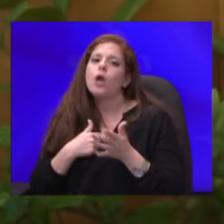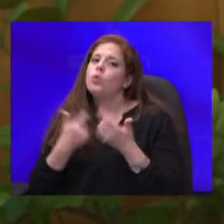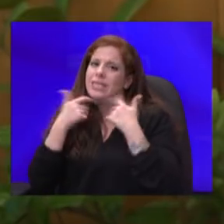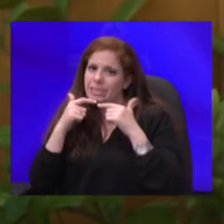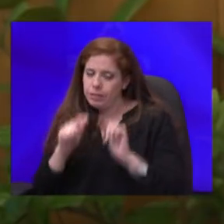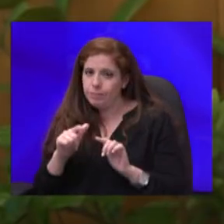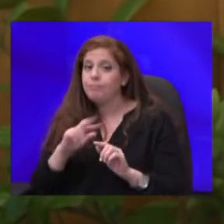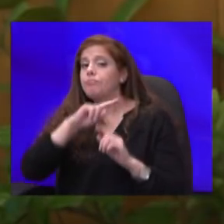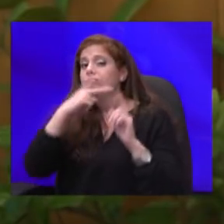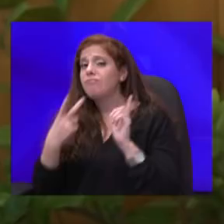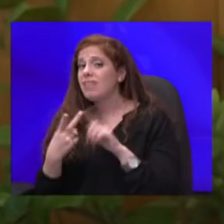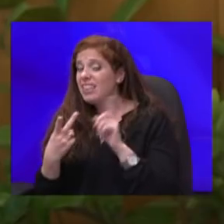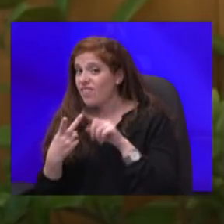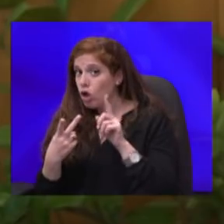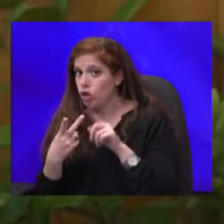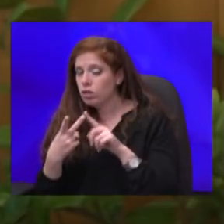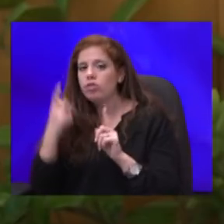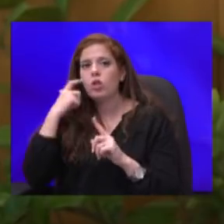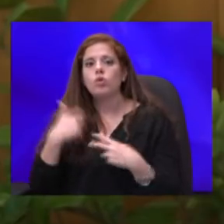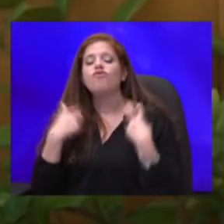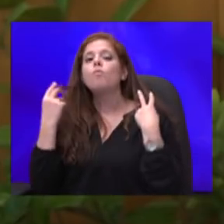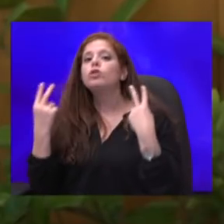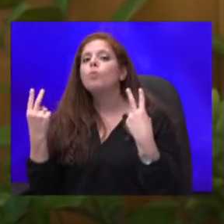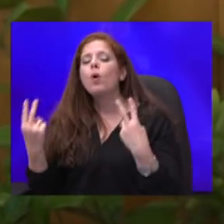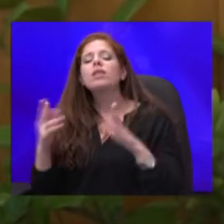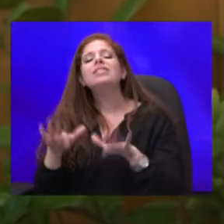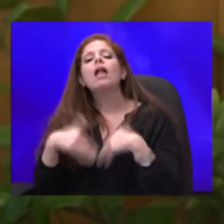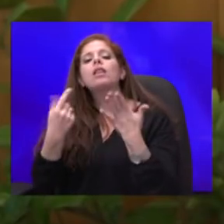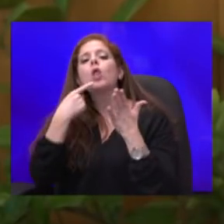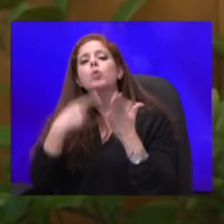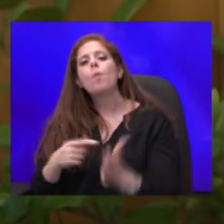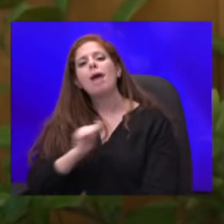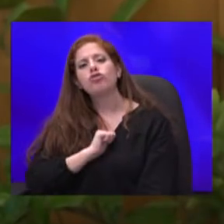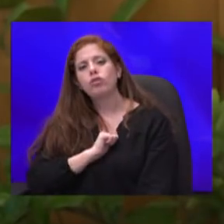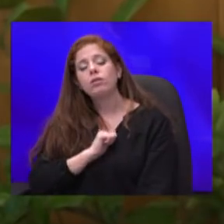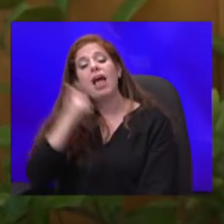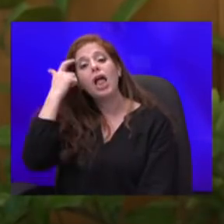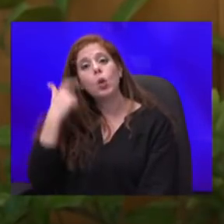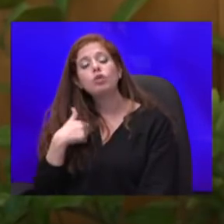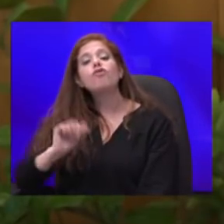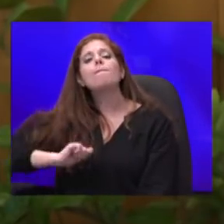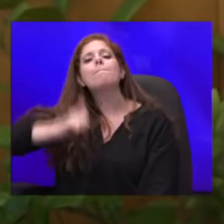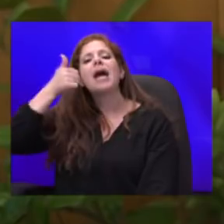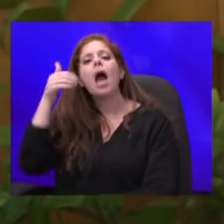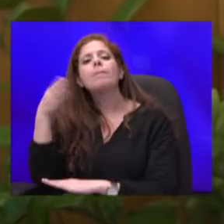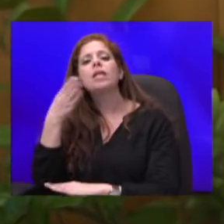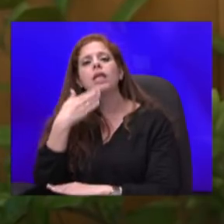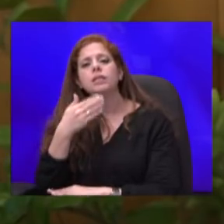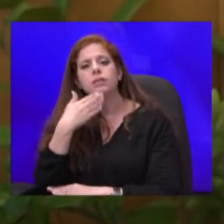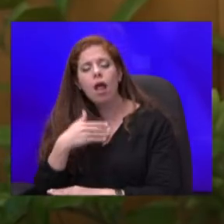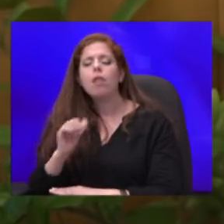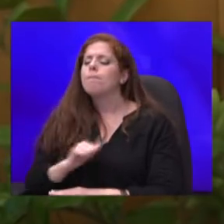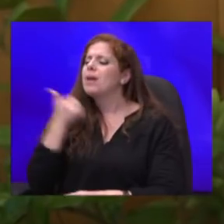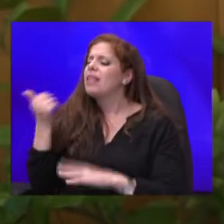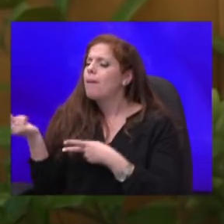שיכול להיות מאוד משמעותי, זה לתת דוגמה אישית. אני חושב שבחירי מדינת ישראל, מנהלי בתיכולים, מנכלי